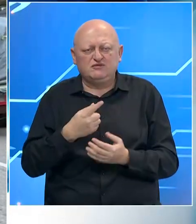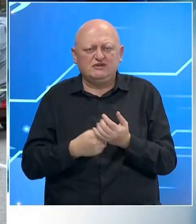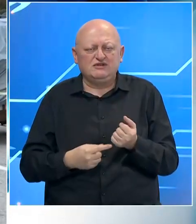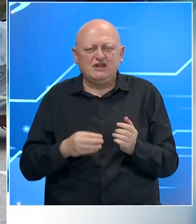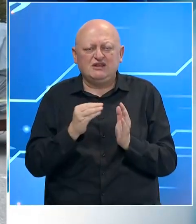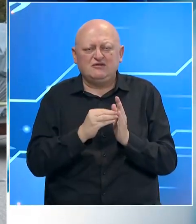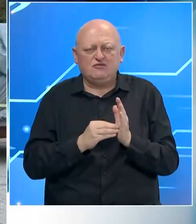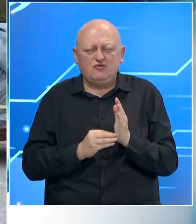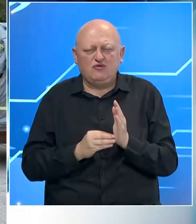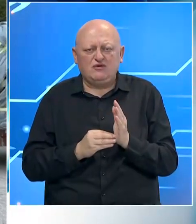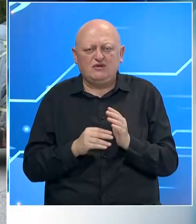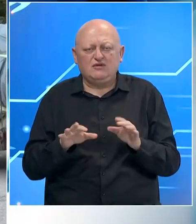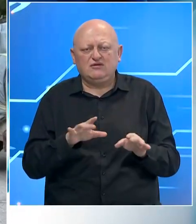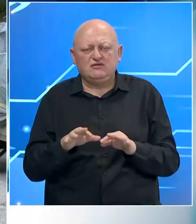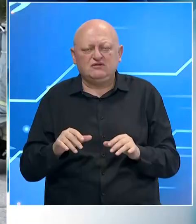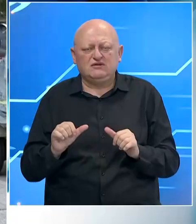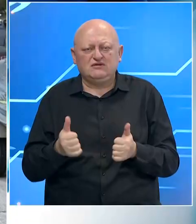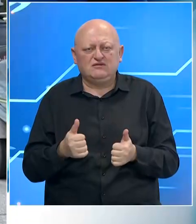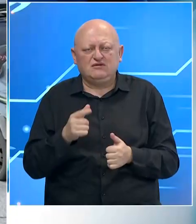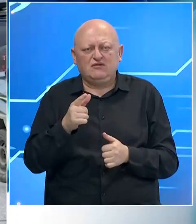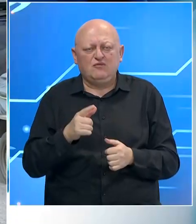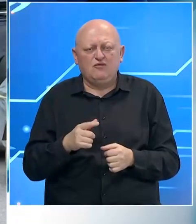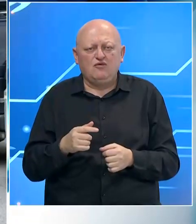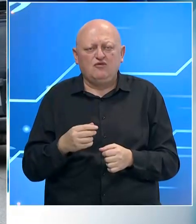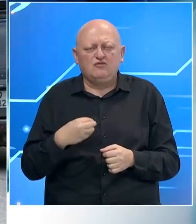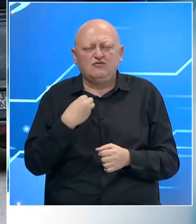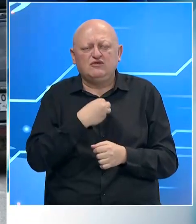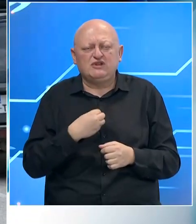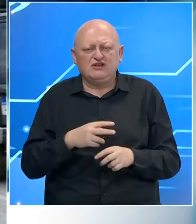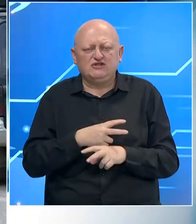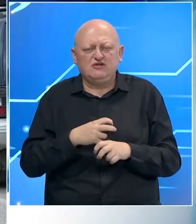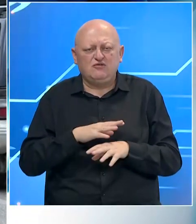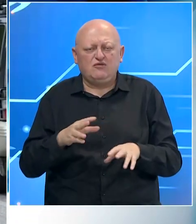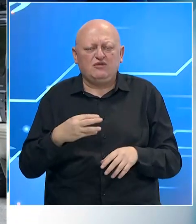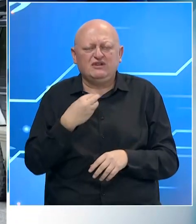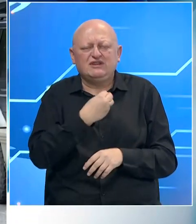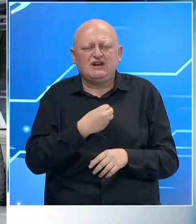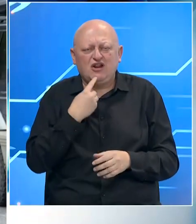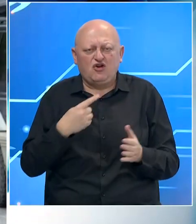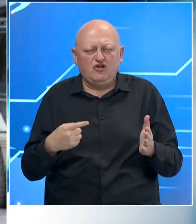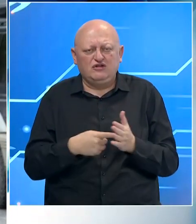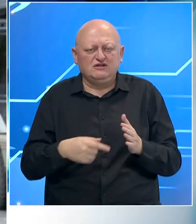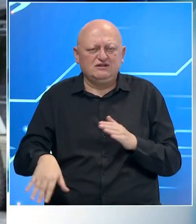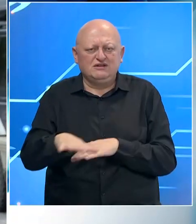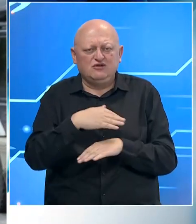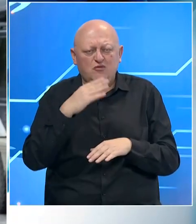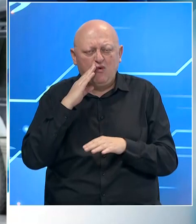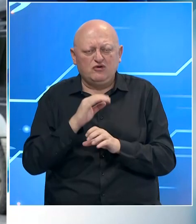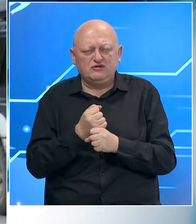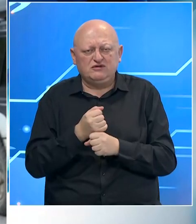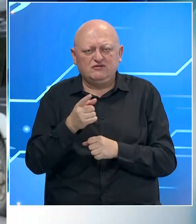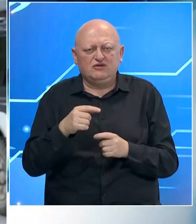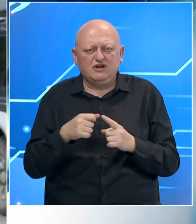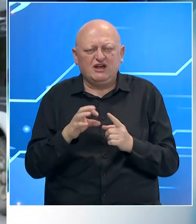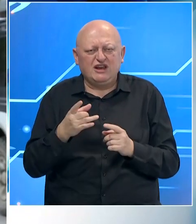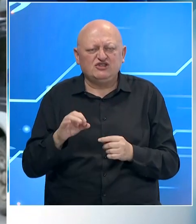podaci sa portala jeste da je u ovim nemilim poplavama tragediji koja je zadesila cijelu Bosnu i Hercegovinu, znači to je